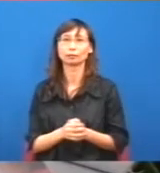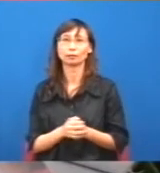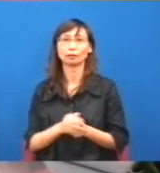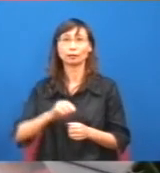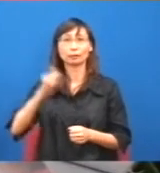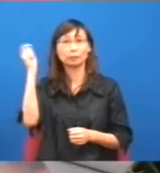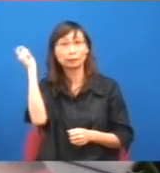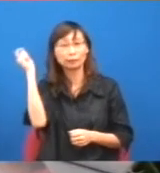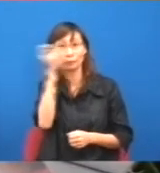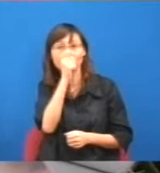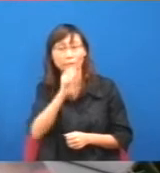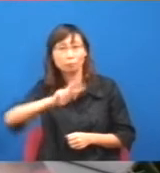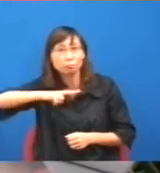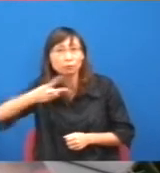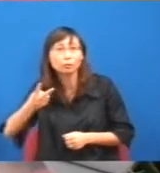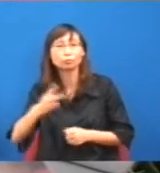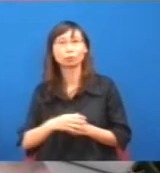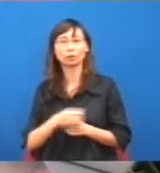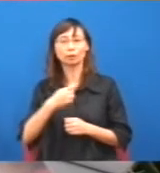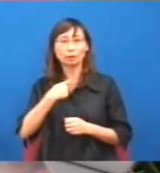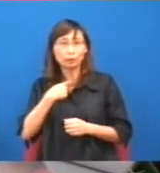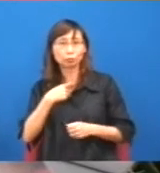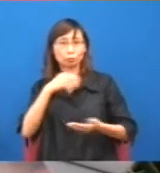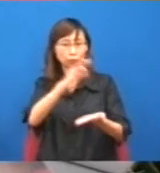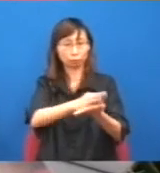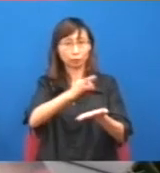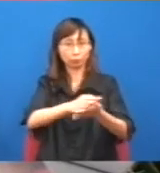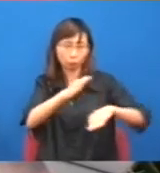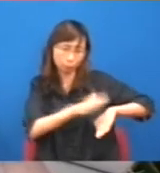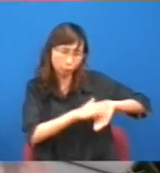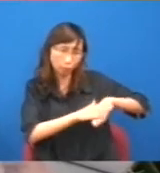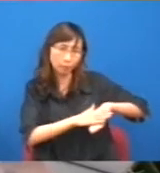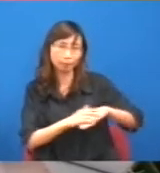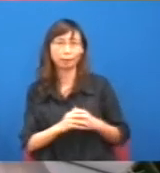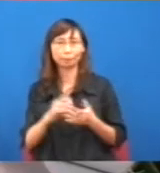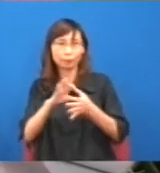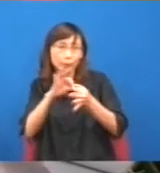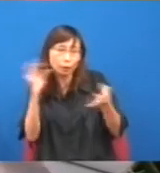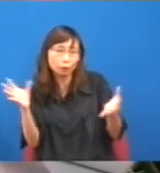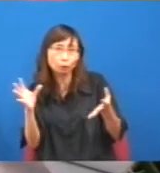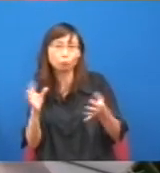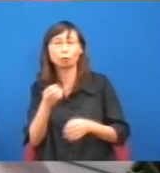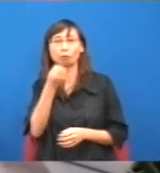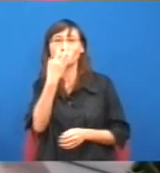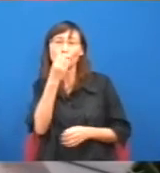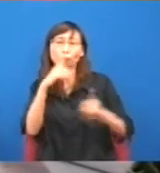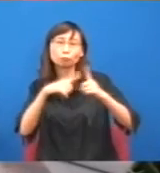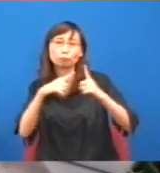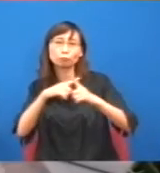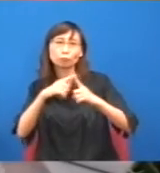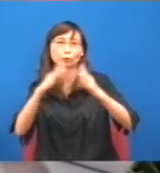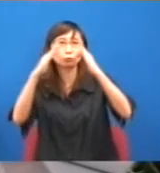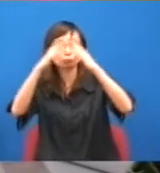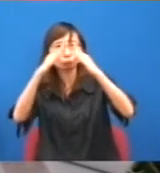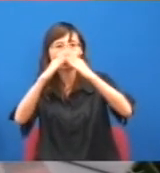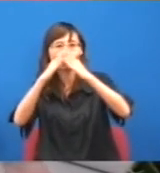我們做些土地儲備,否則解決不了香港人的居住問題,他又在另外一個東面九龍東,又引